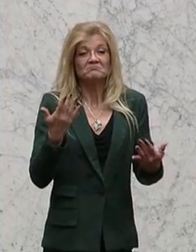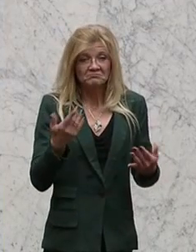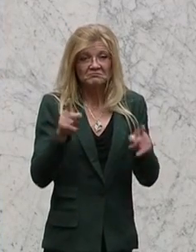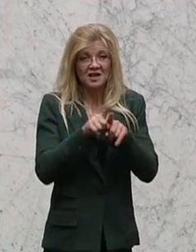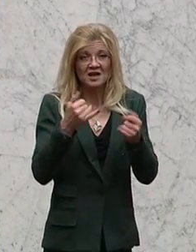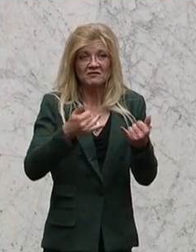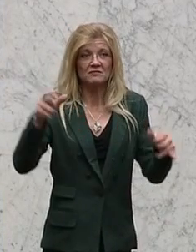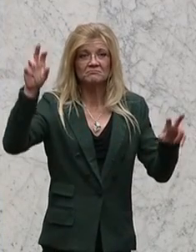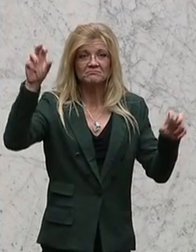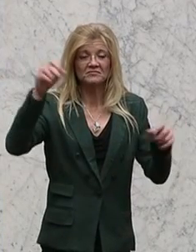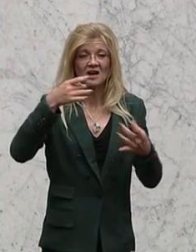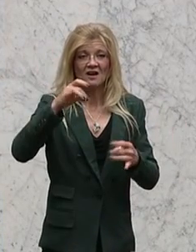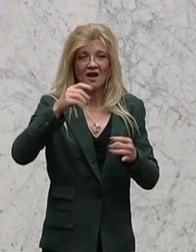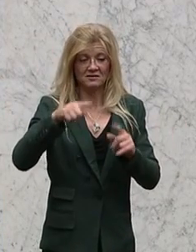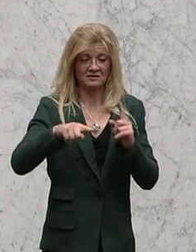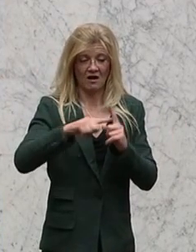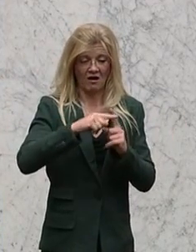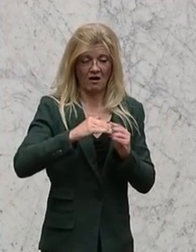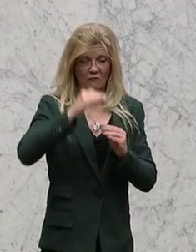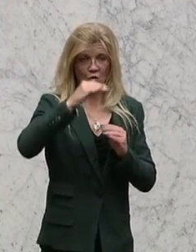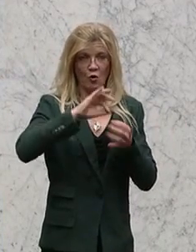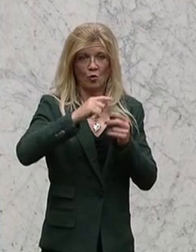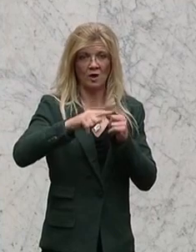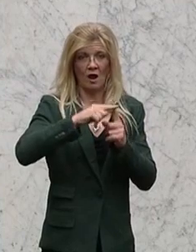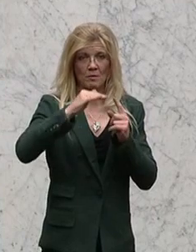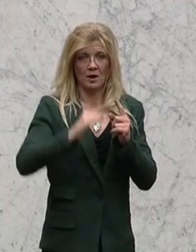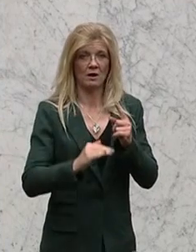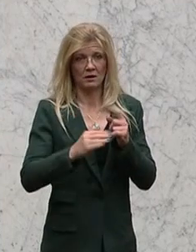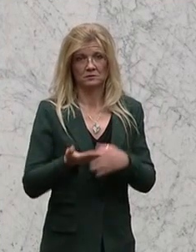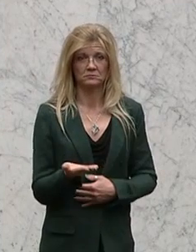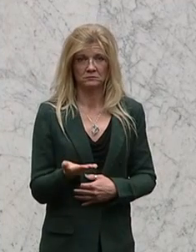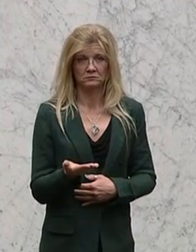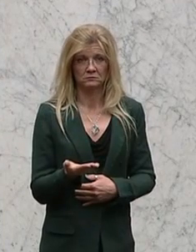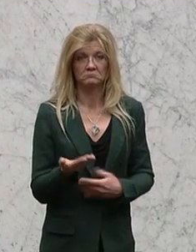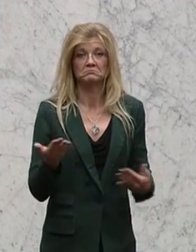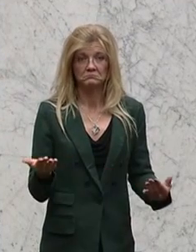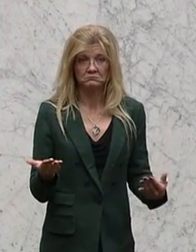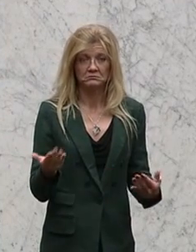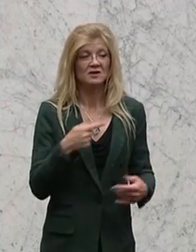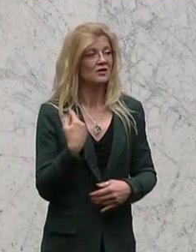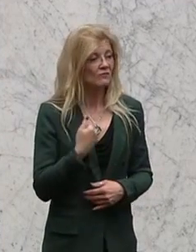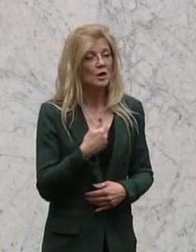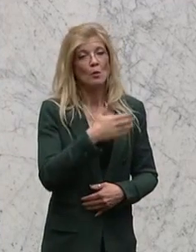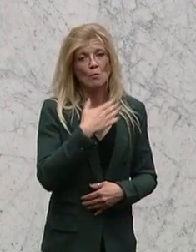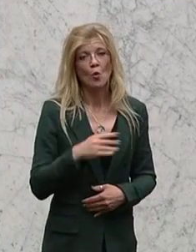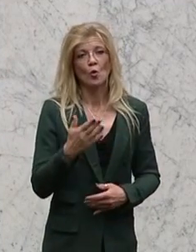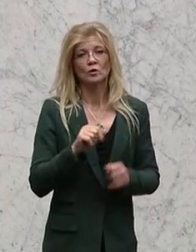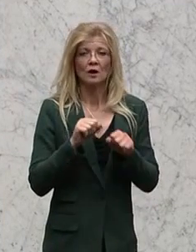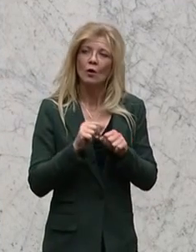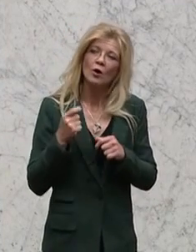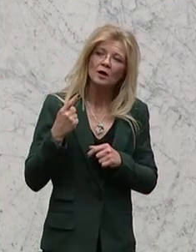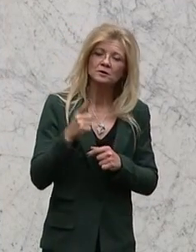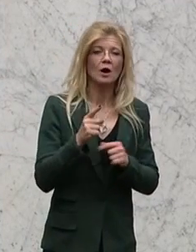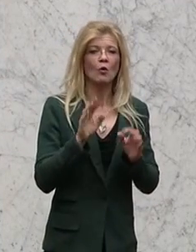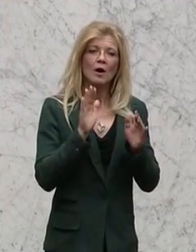Wir haben in unserer Wahrnehmung und in dem, dass wir sagen, dass wir nachhaltige Politik auch in der Verkehrspolitik machen wollen, immer die Forderung aufgestellt,